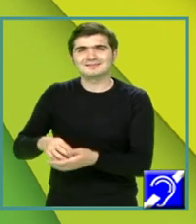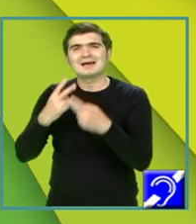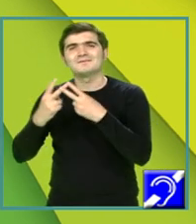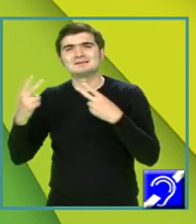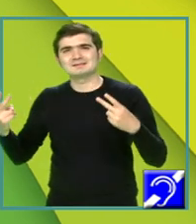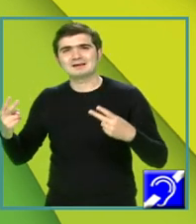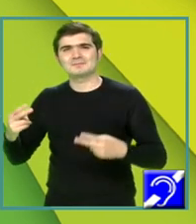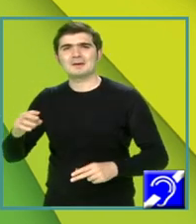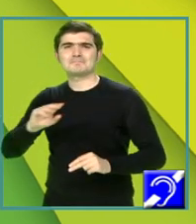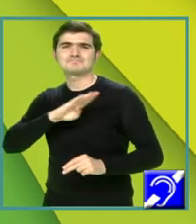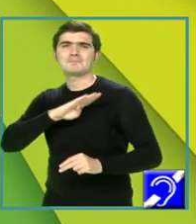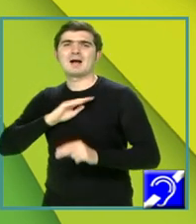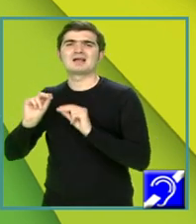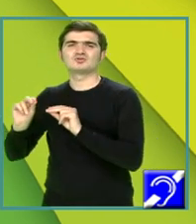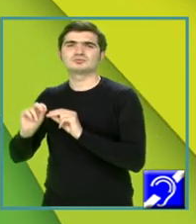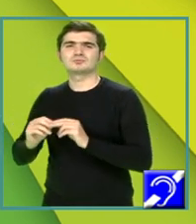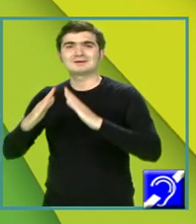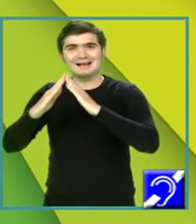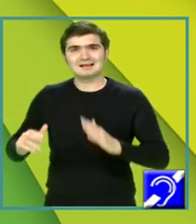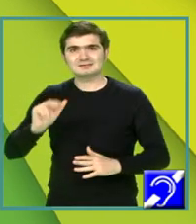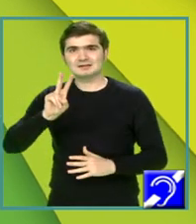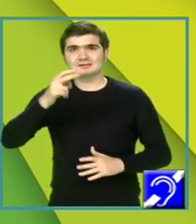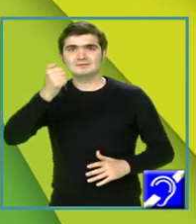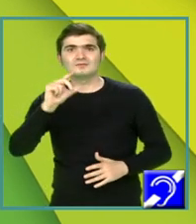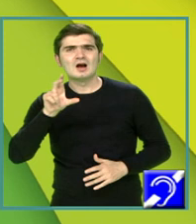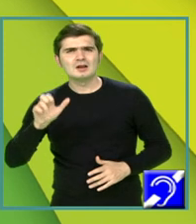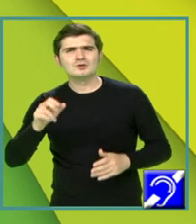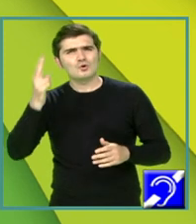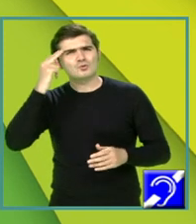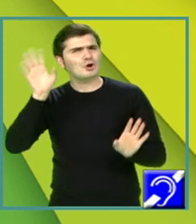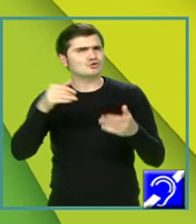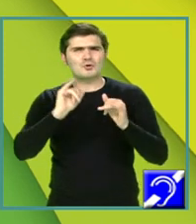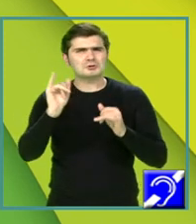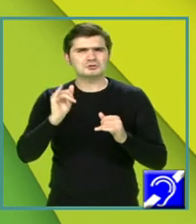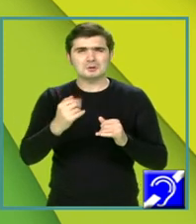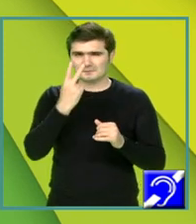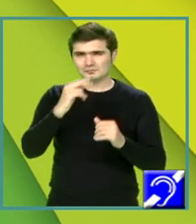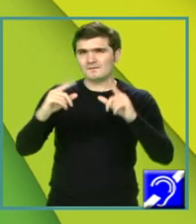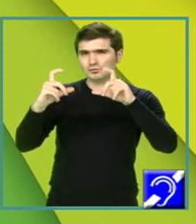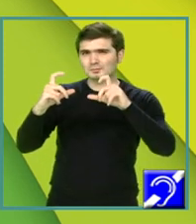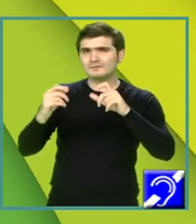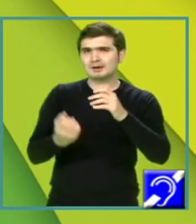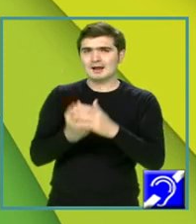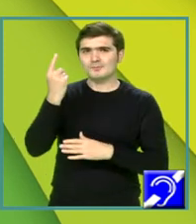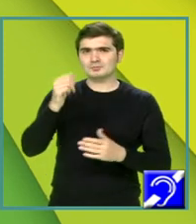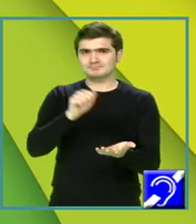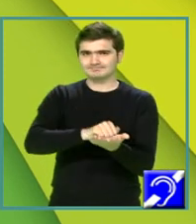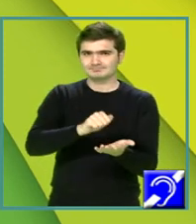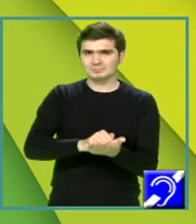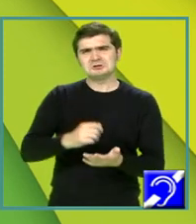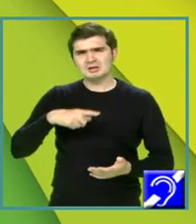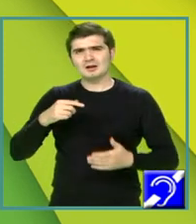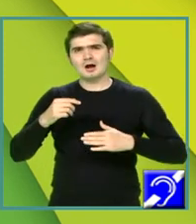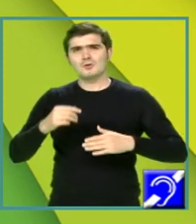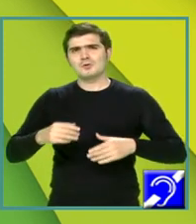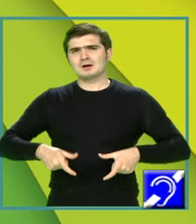magistru. Casa lui din Văleni o cunoaște oricine, cel puțin din fotografiile care au apărut prin periodice. Era o clădire